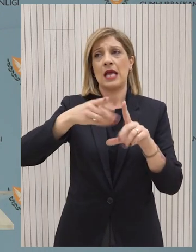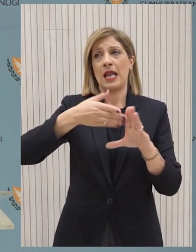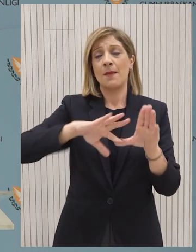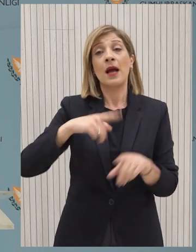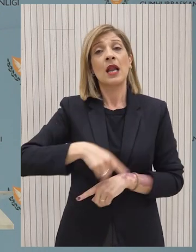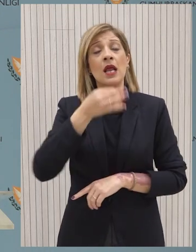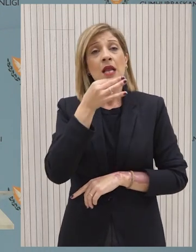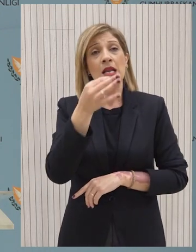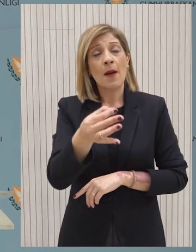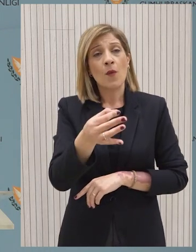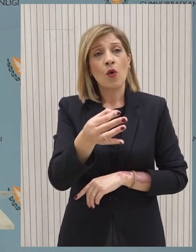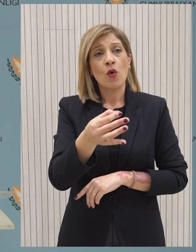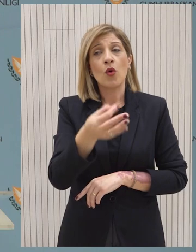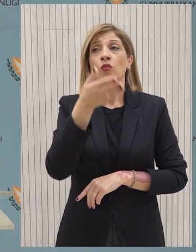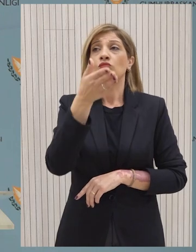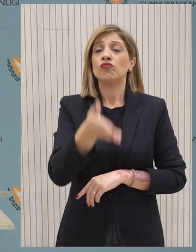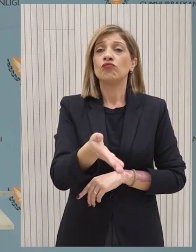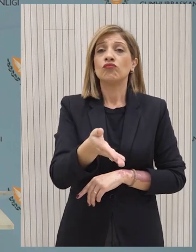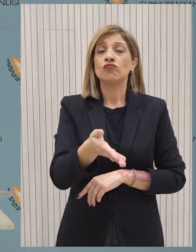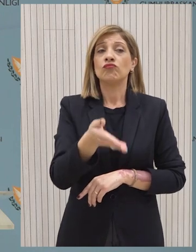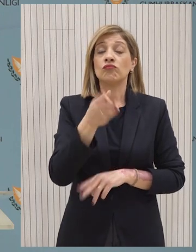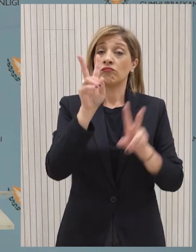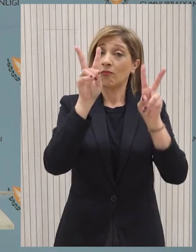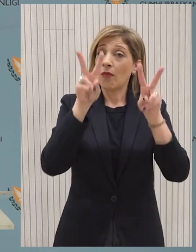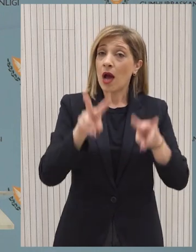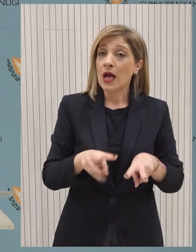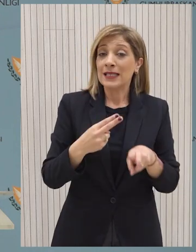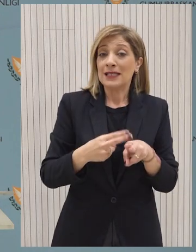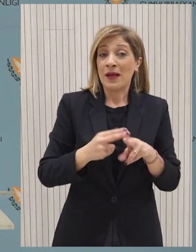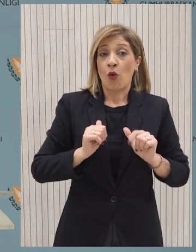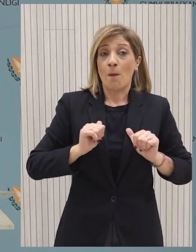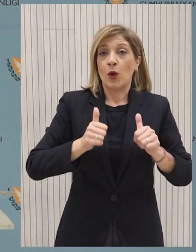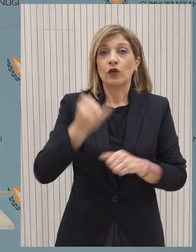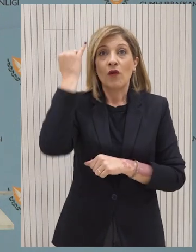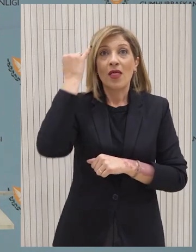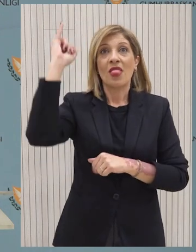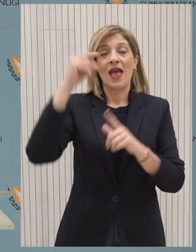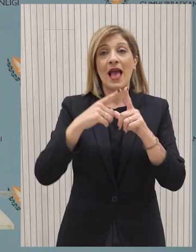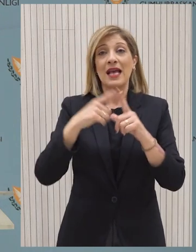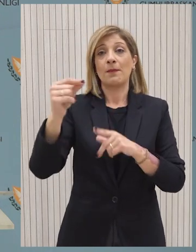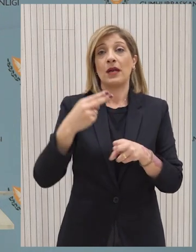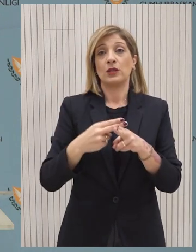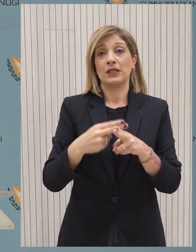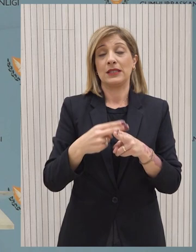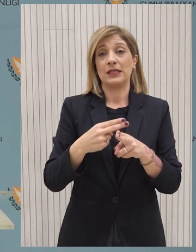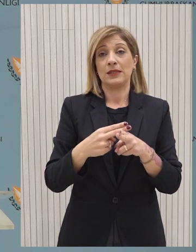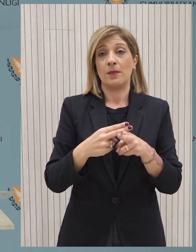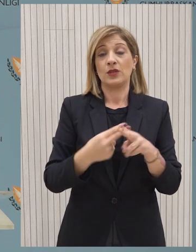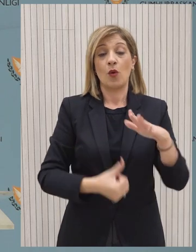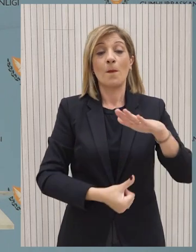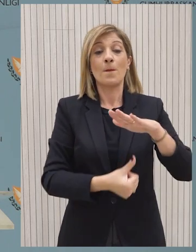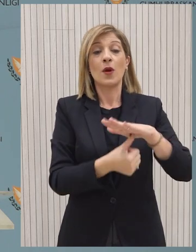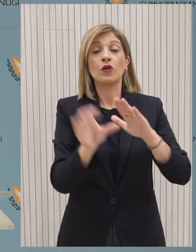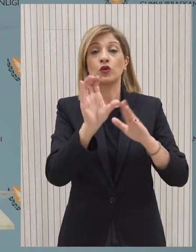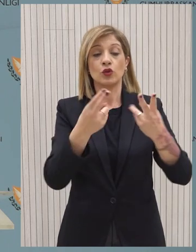πρωτοβουλία, όχι μόνο για εξωτερική κατανάλωση, αλλά από την πρόεδρο της Ευρωπαϊκής Επιτροπής, η οποία έκανε και σχετική αναφορά στην ενημέρωσή τους προς τους